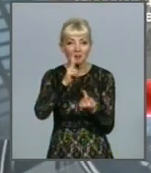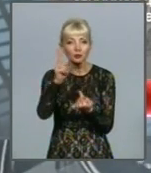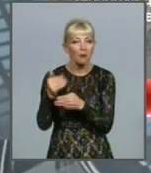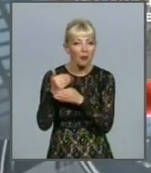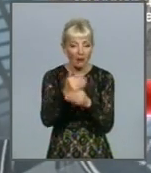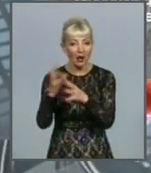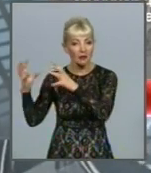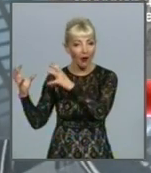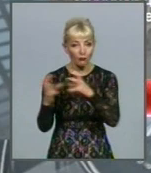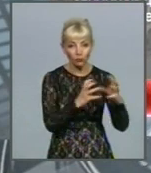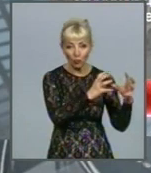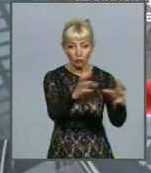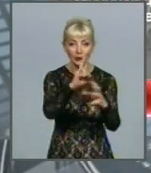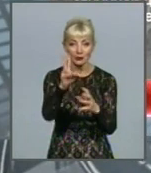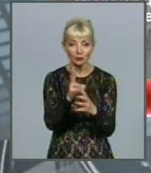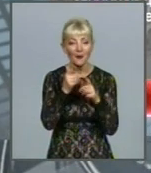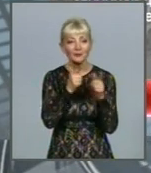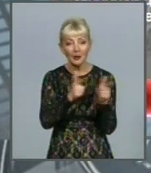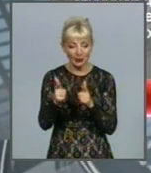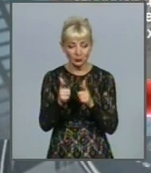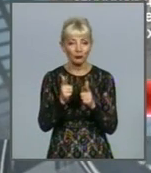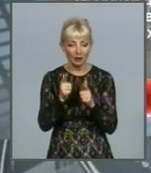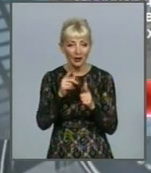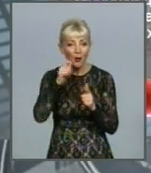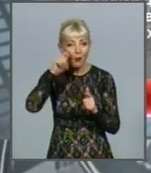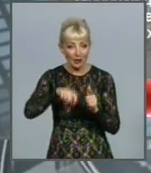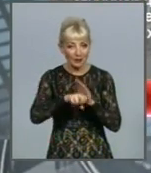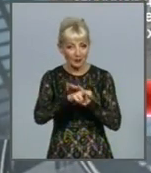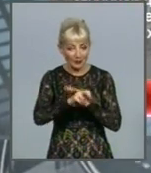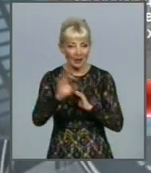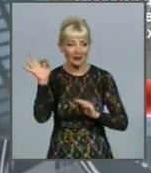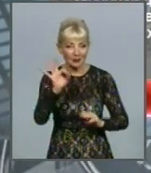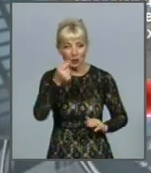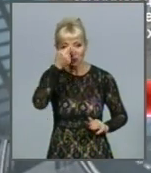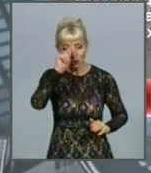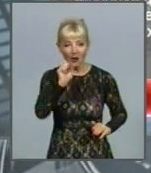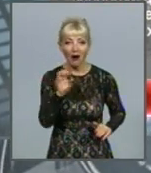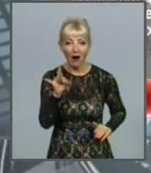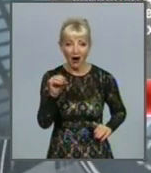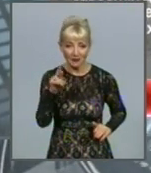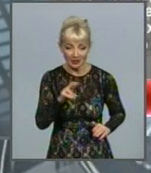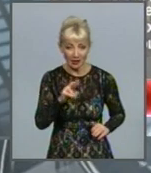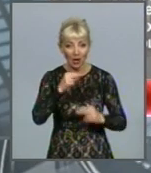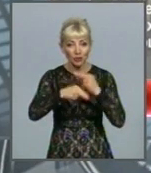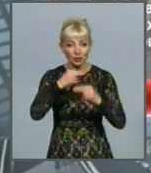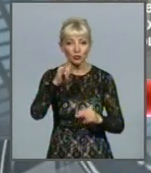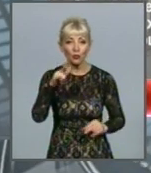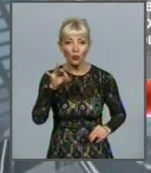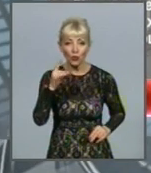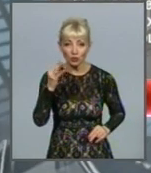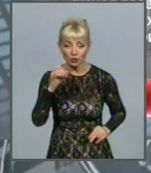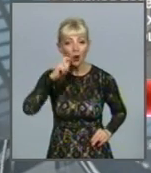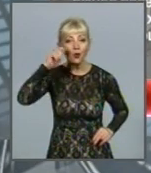автобусних перевізників, які готові довести українських заробітчан до Німеччини, Чехії чи Австрії транзитом через Угорщину.